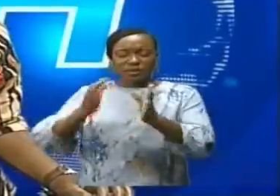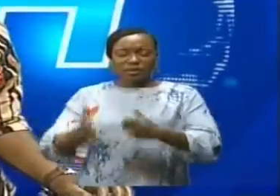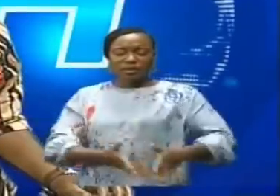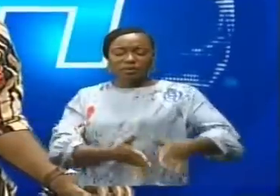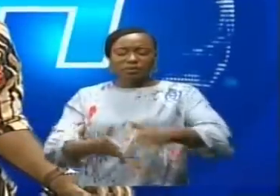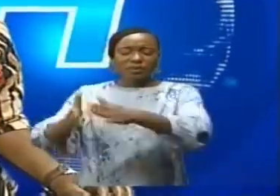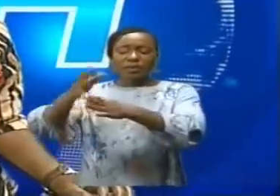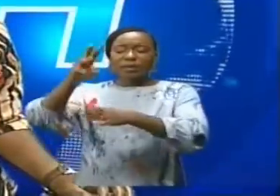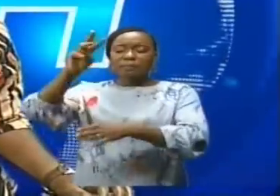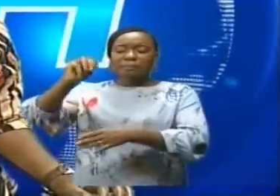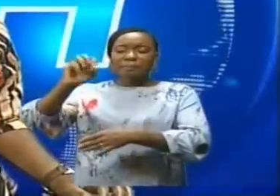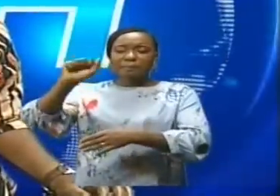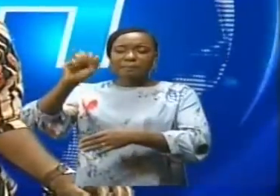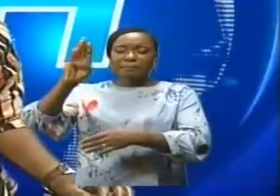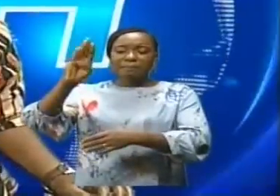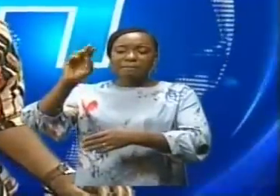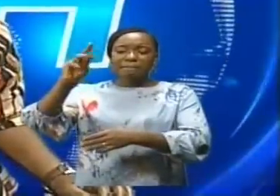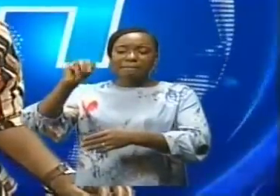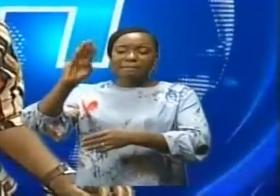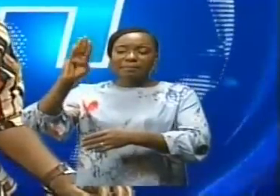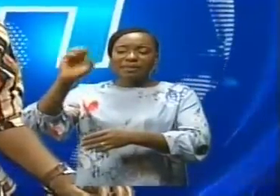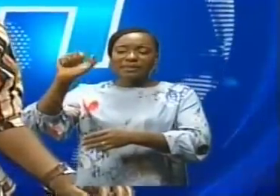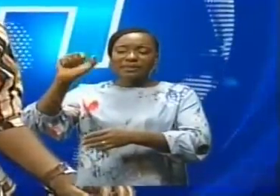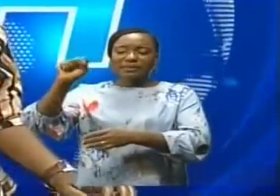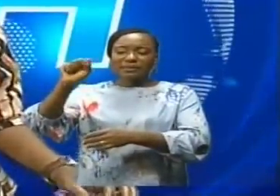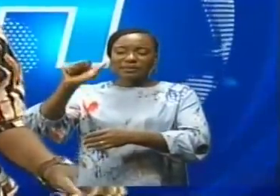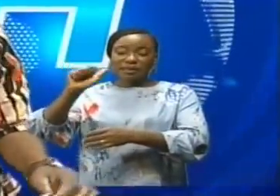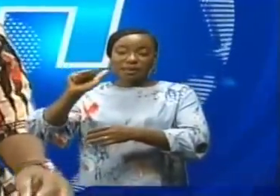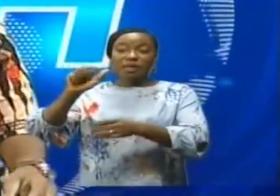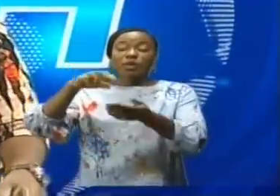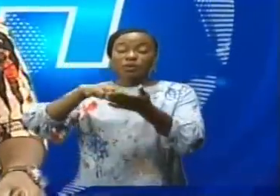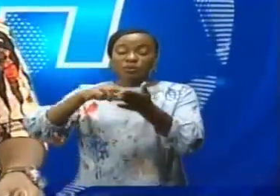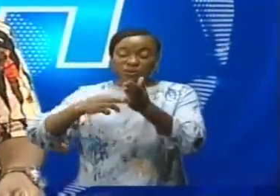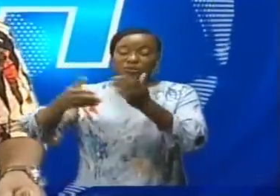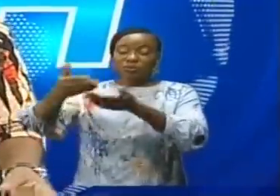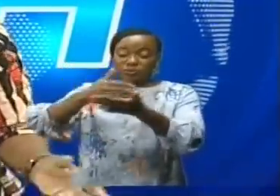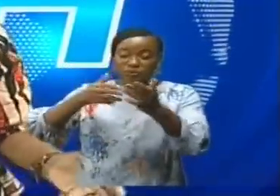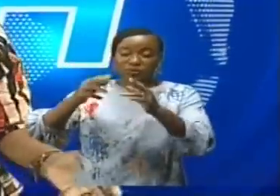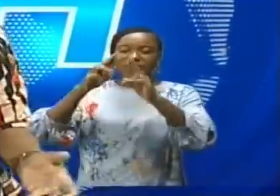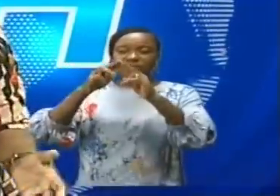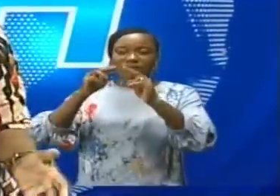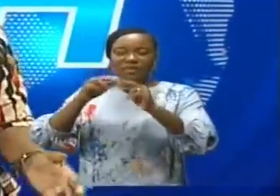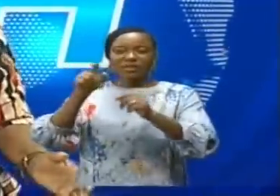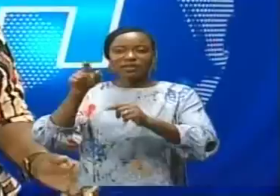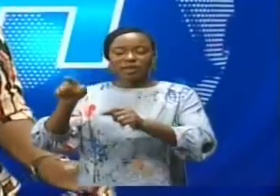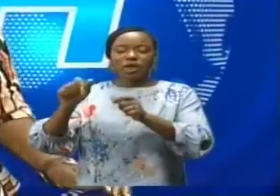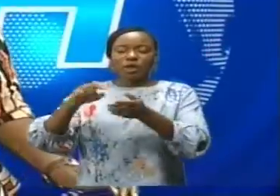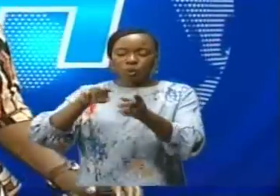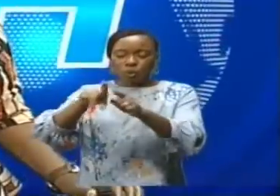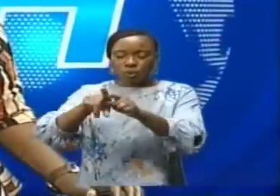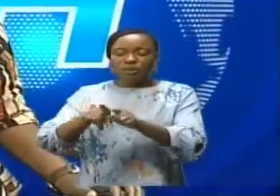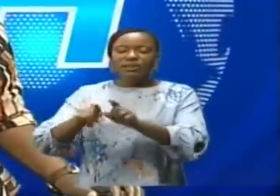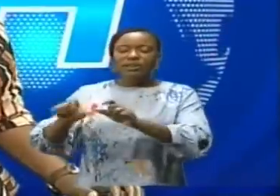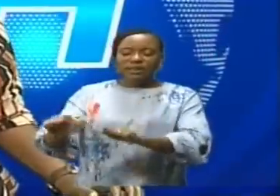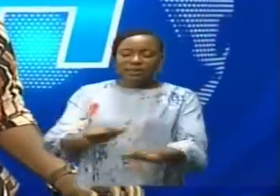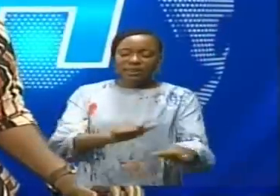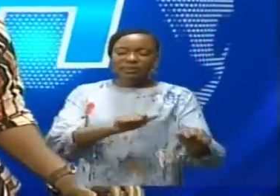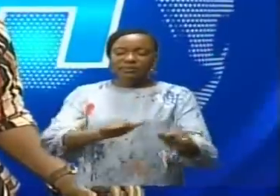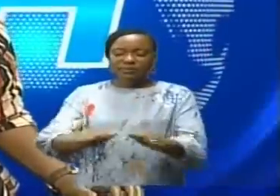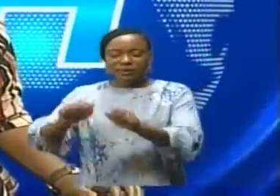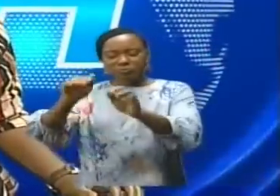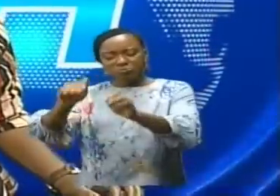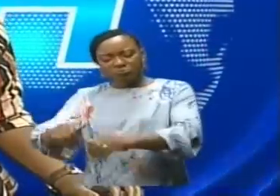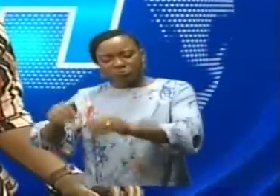Mambasa. La population regagne ses habitations dans les villages riverains et même les activités commerciales champêtres.